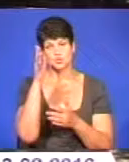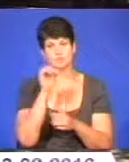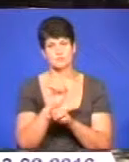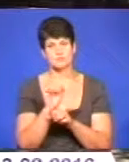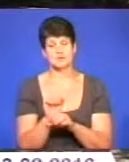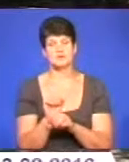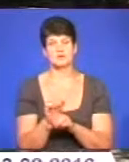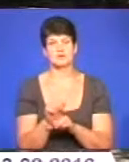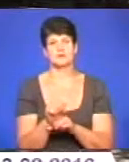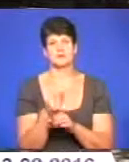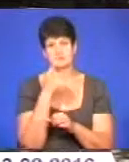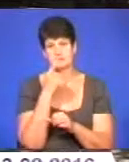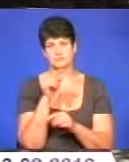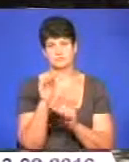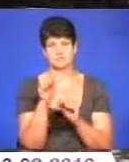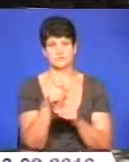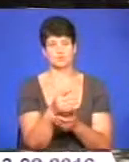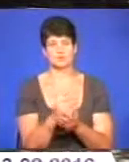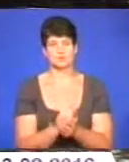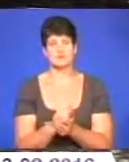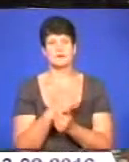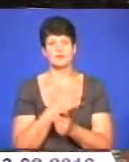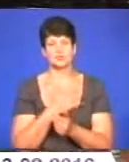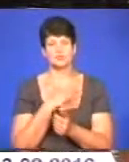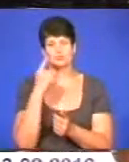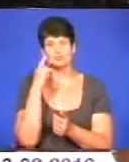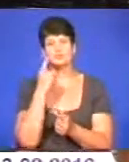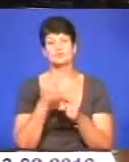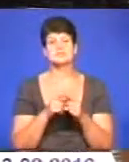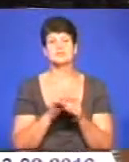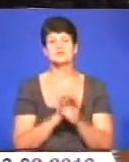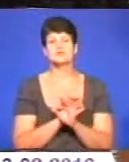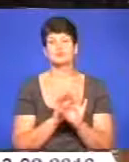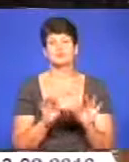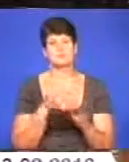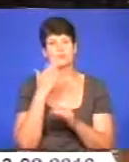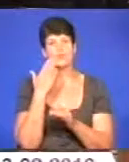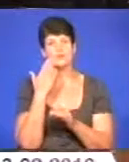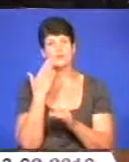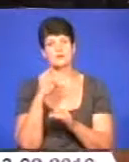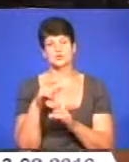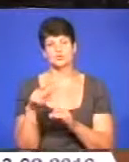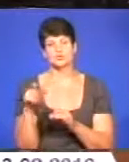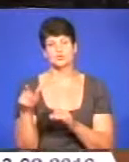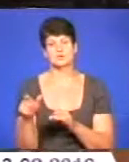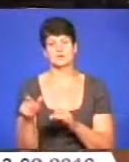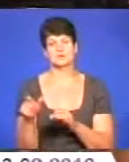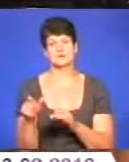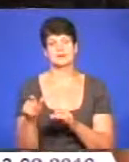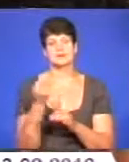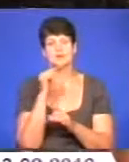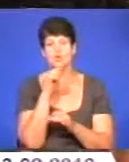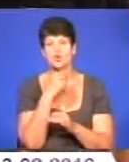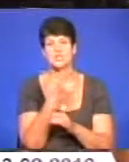встановлена на вулиці Степана Бандера тут. На мою думку, це дуже чудово, тому що це полегшує людям, можна сказати, економить